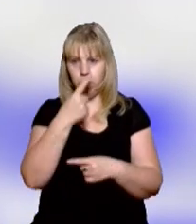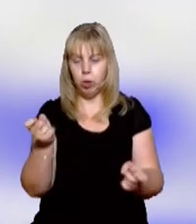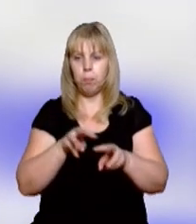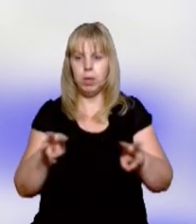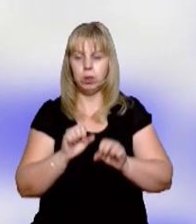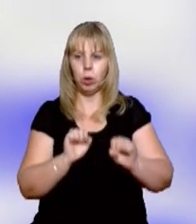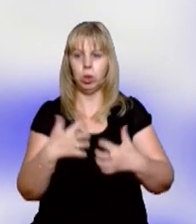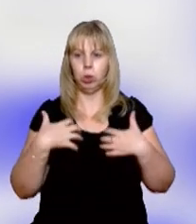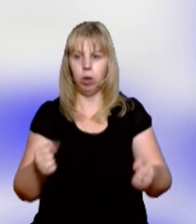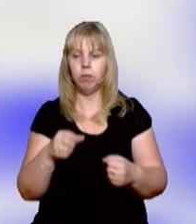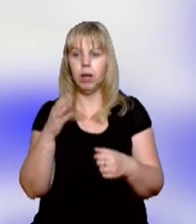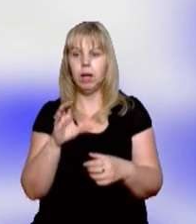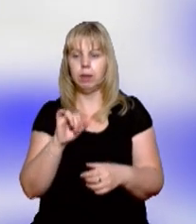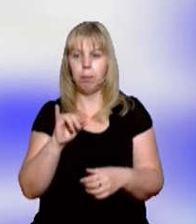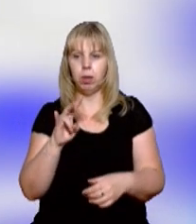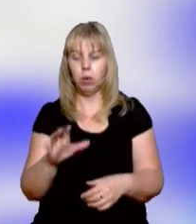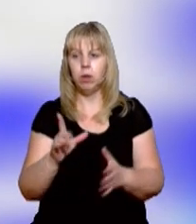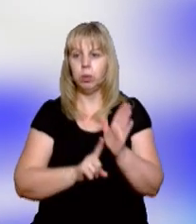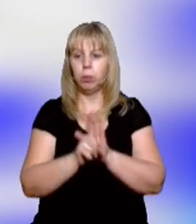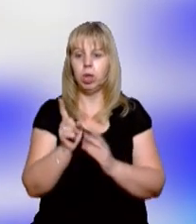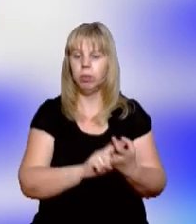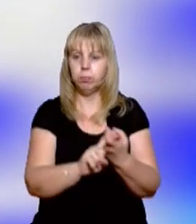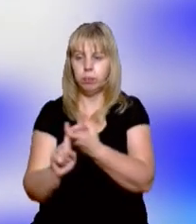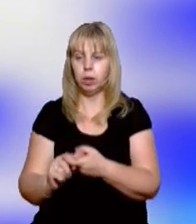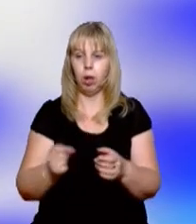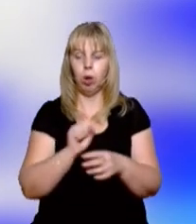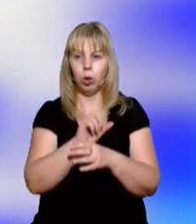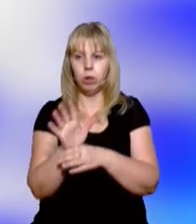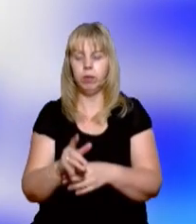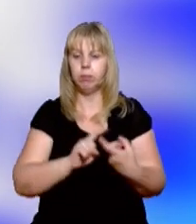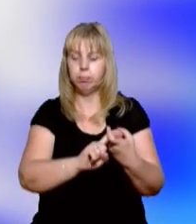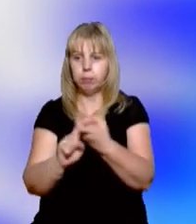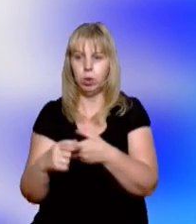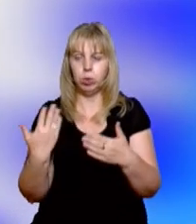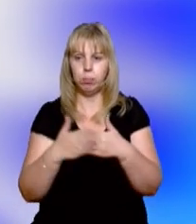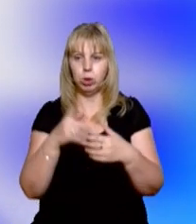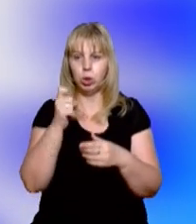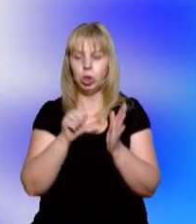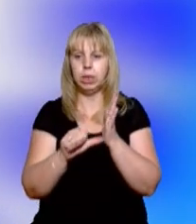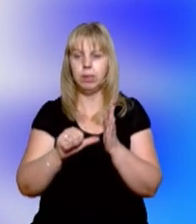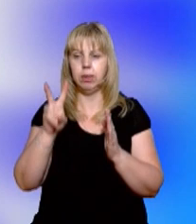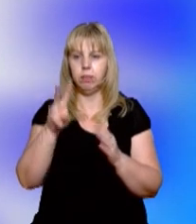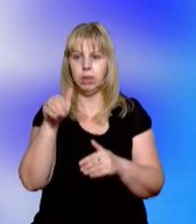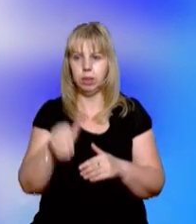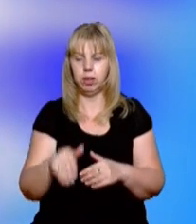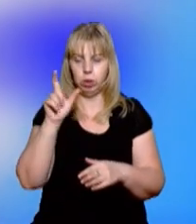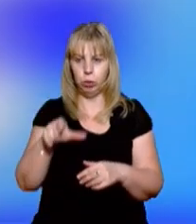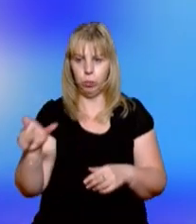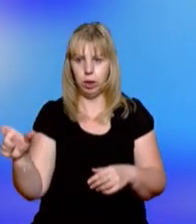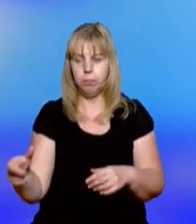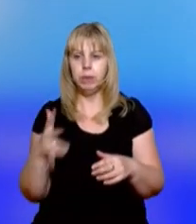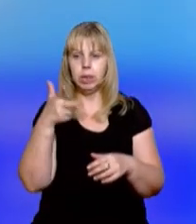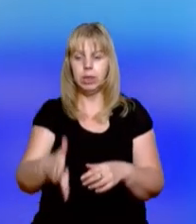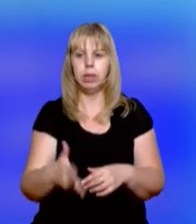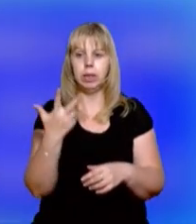міністр охорони здоров'я Максим Степанов. З початку пандемії коронавірусом інфікувалися понад 162 тисячі українців.